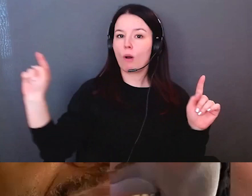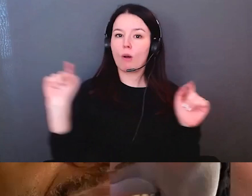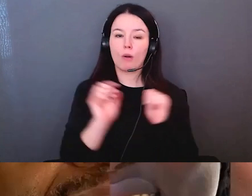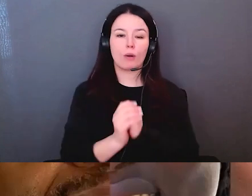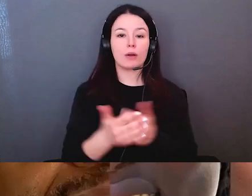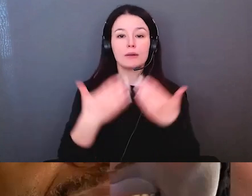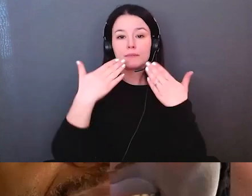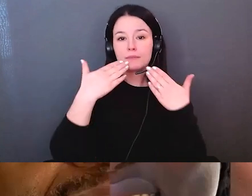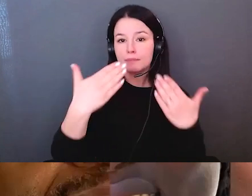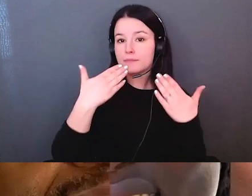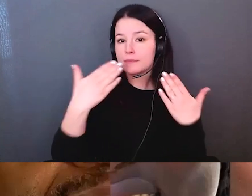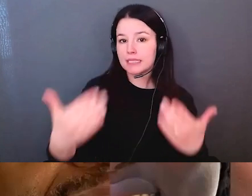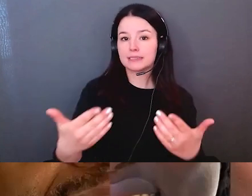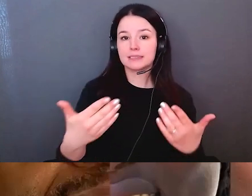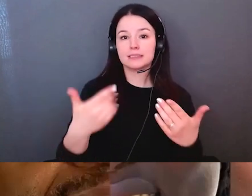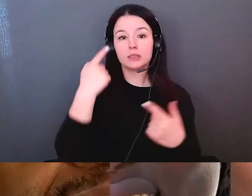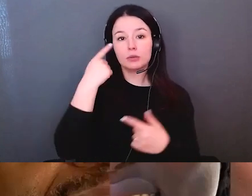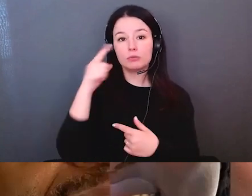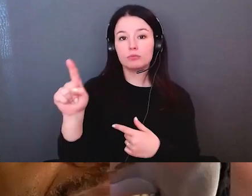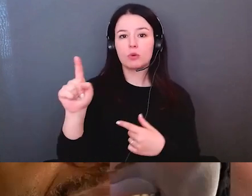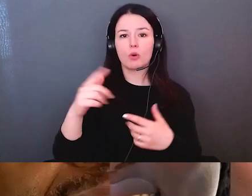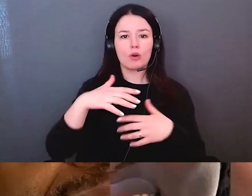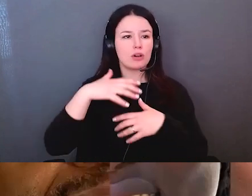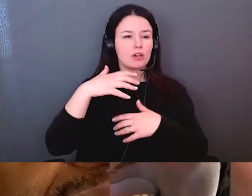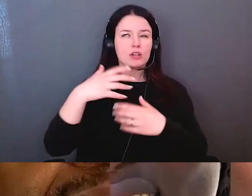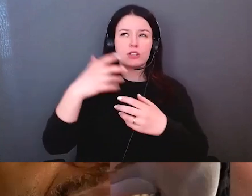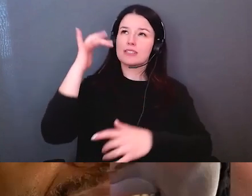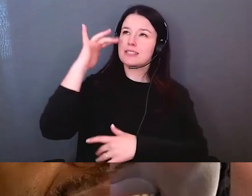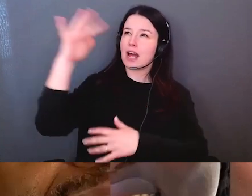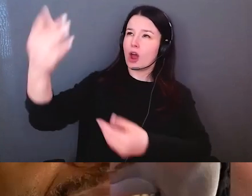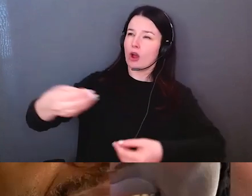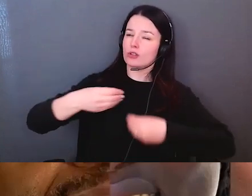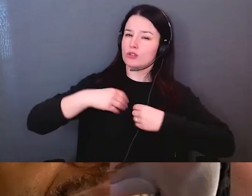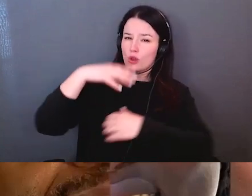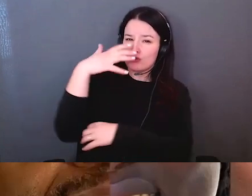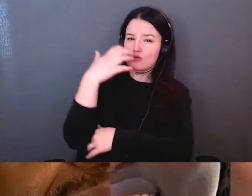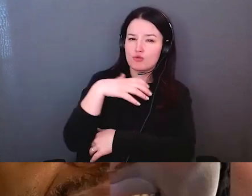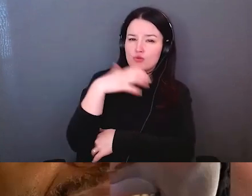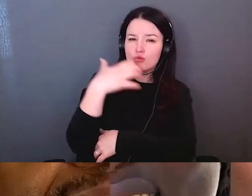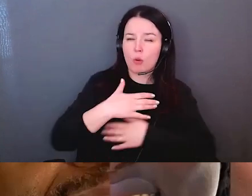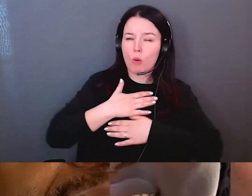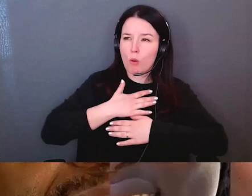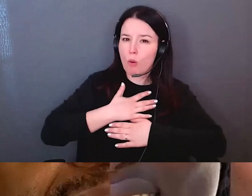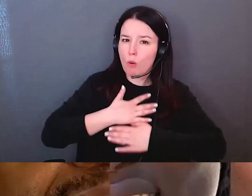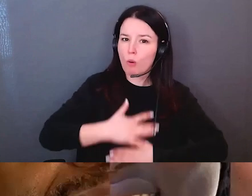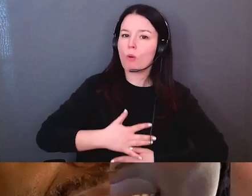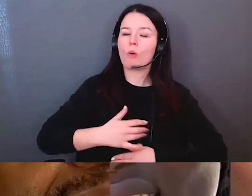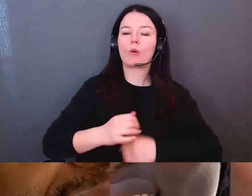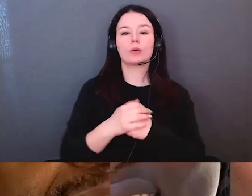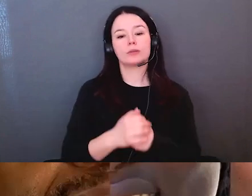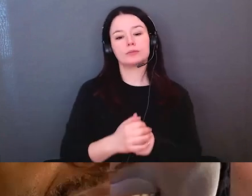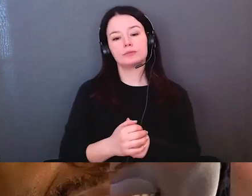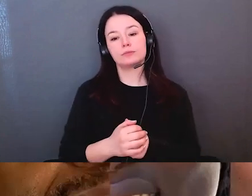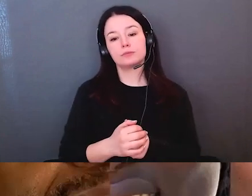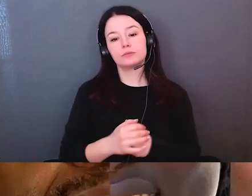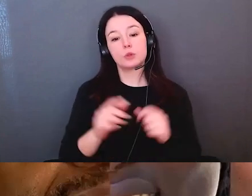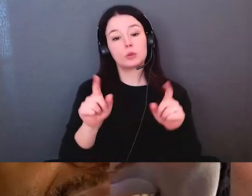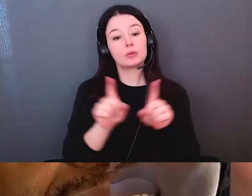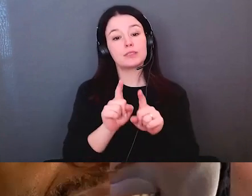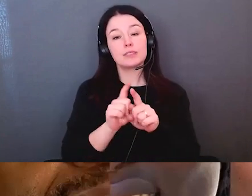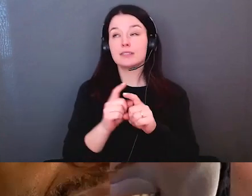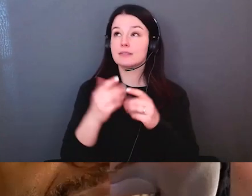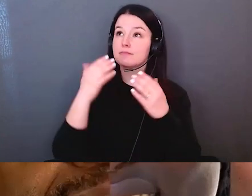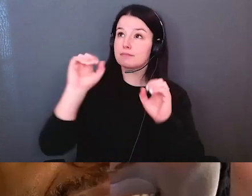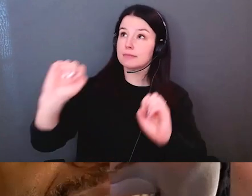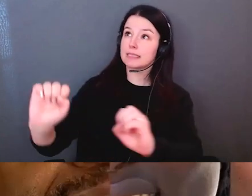et donc je commence en remerciant toutes nos relations, nos connaissances,